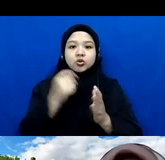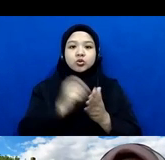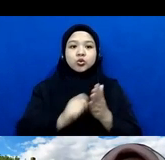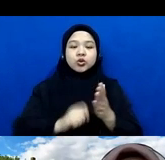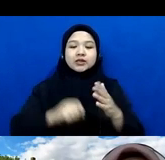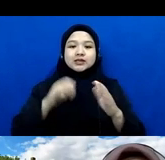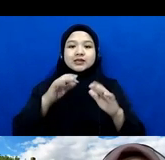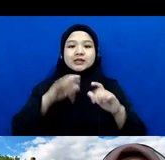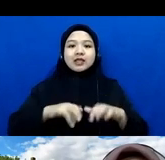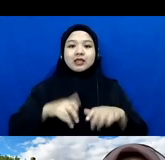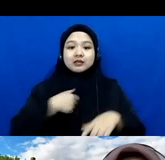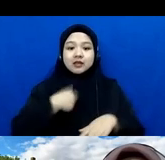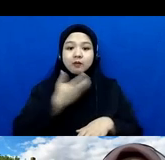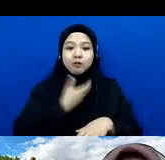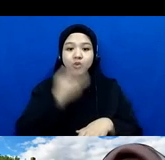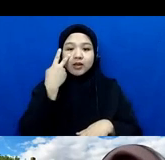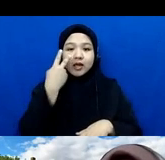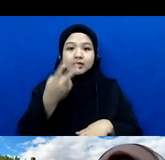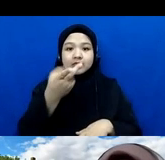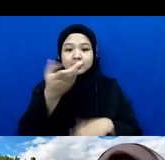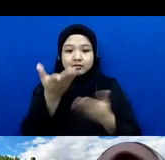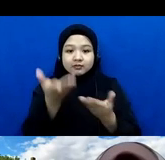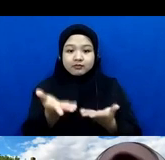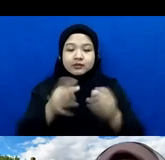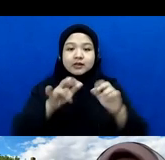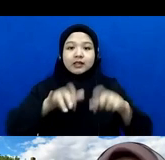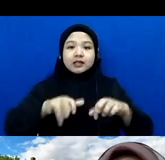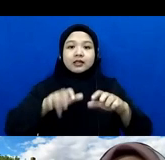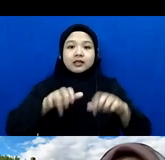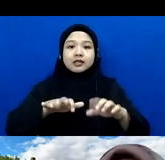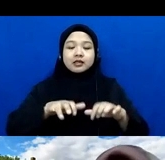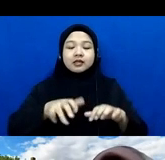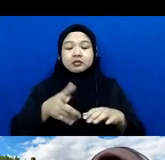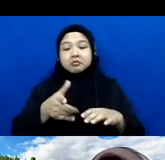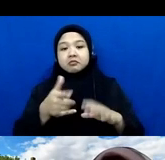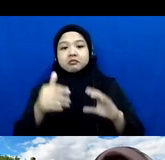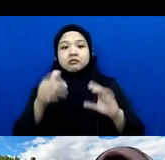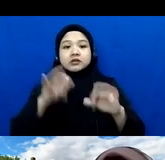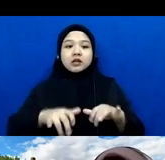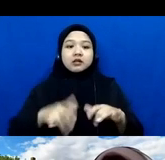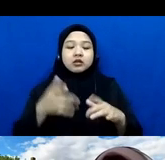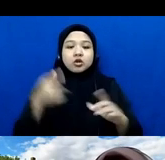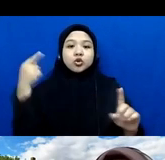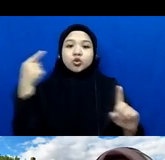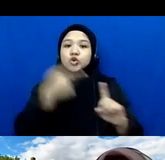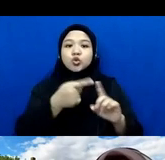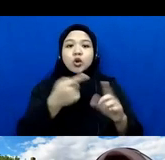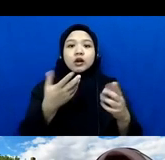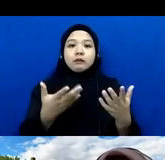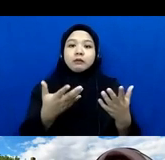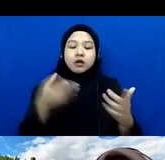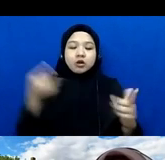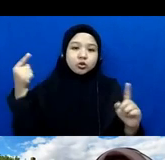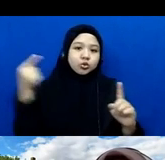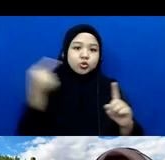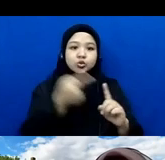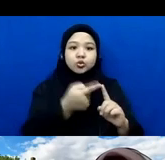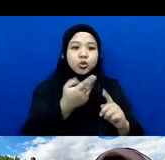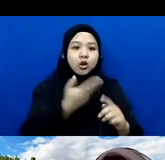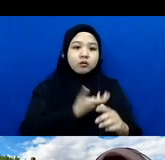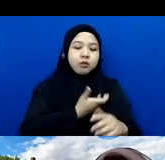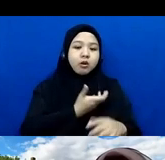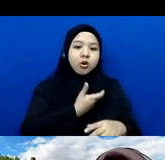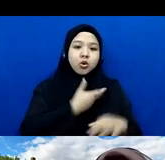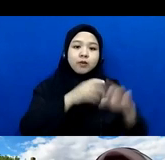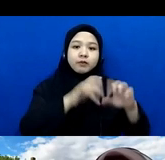pengen lihat apakah saya bisa merespon tujuan yang teman-teman identifikasi apa